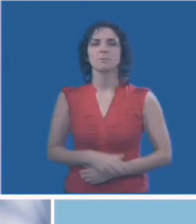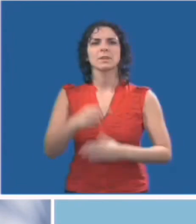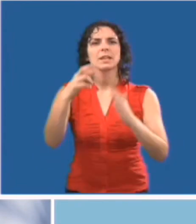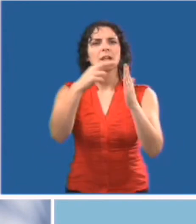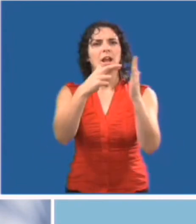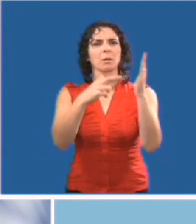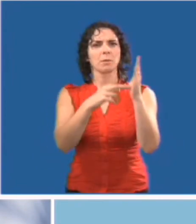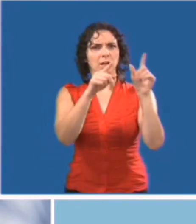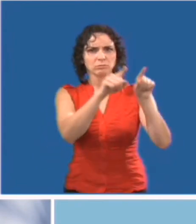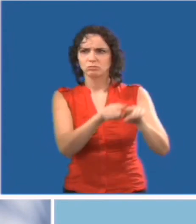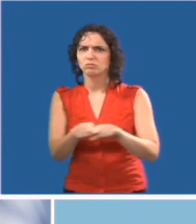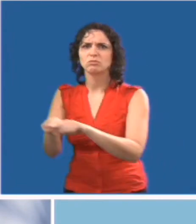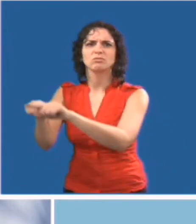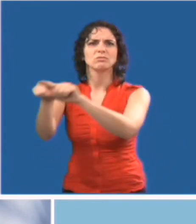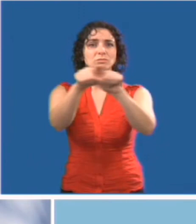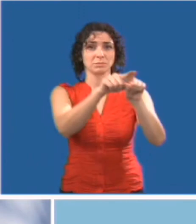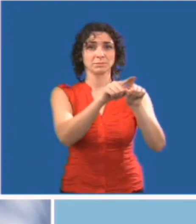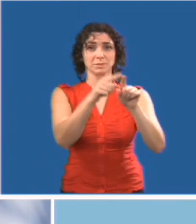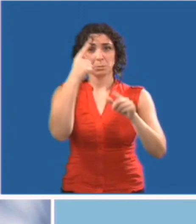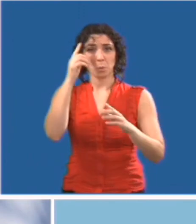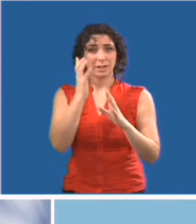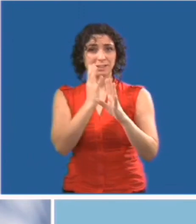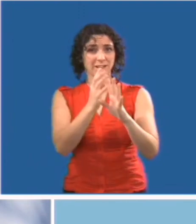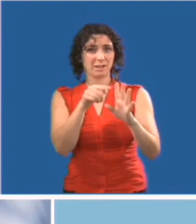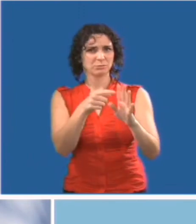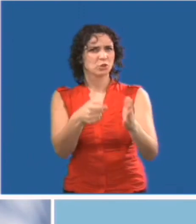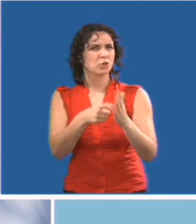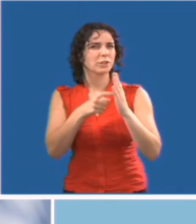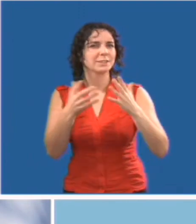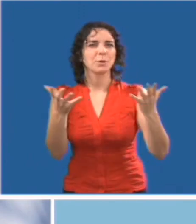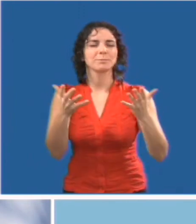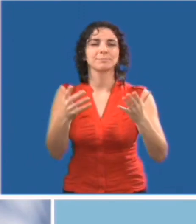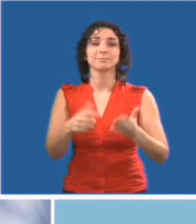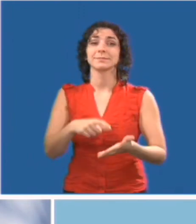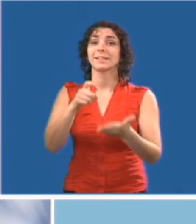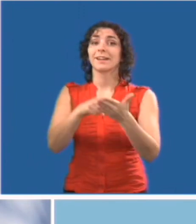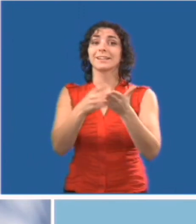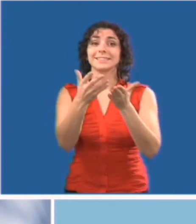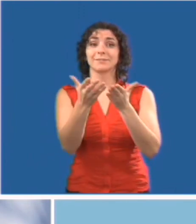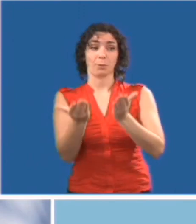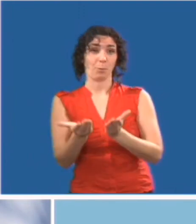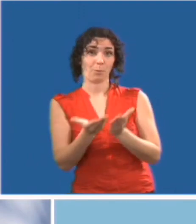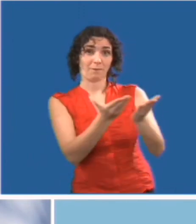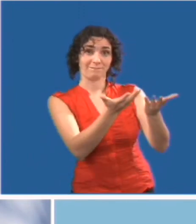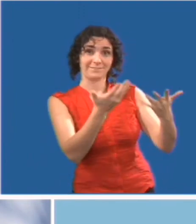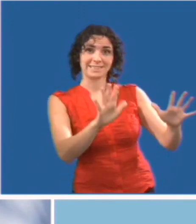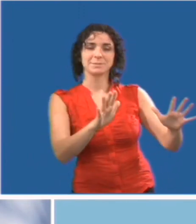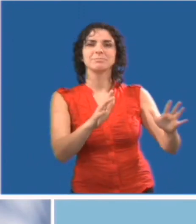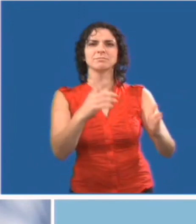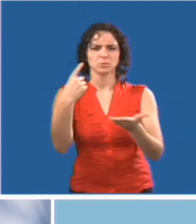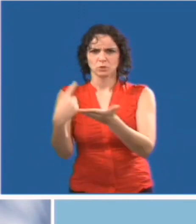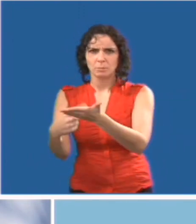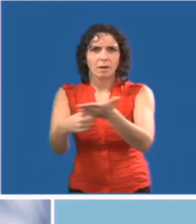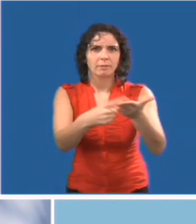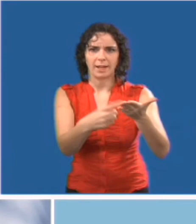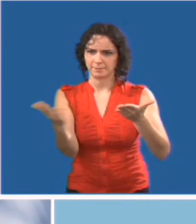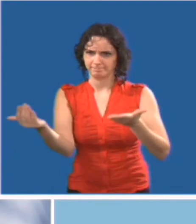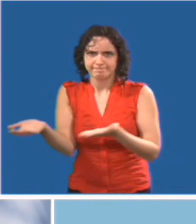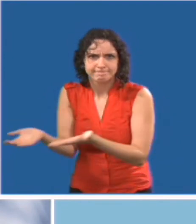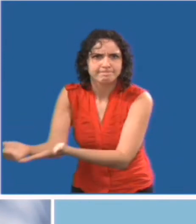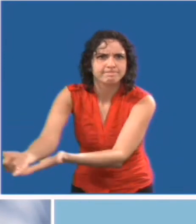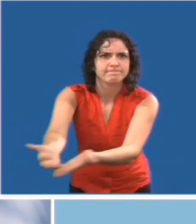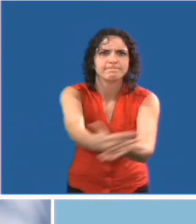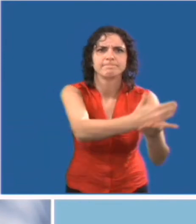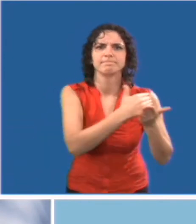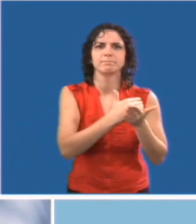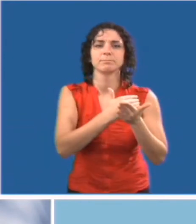norme pour les services à la clientèle, les fournisseurs de services doivent recueillir des commentaires sur la façon dont